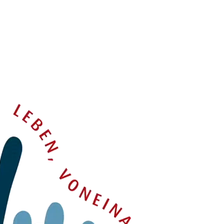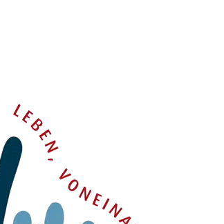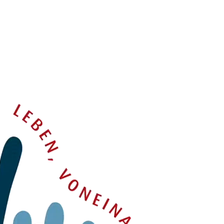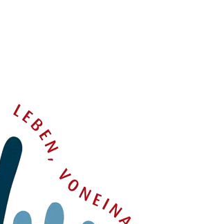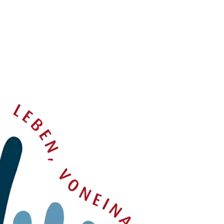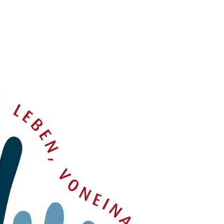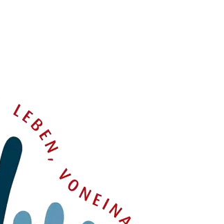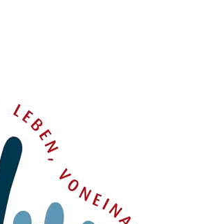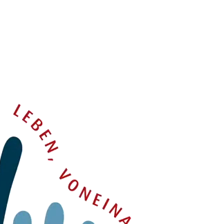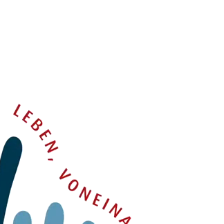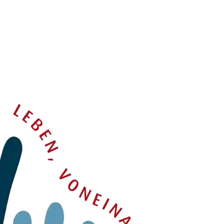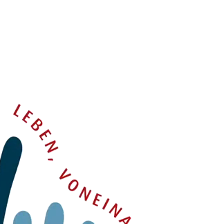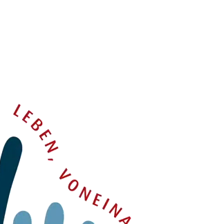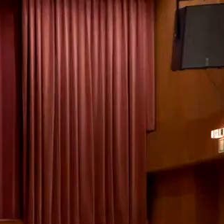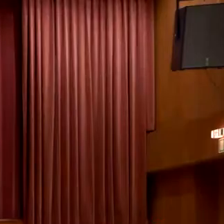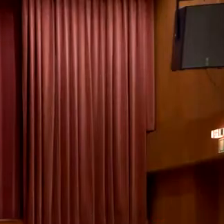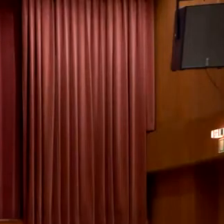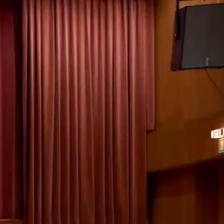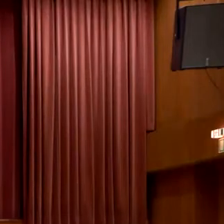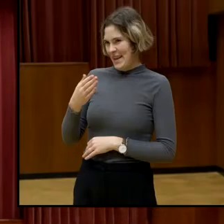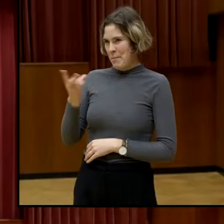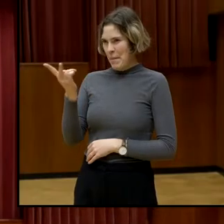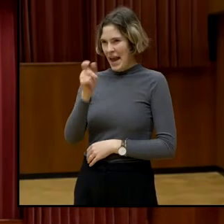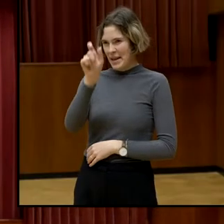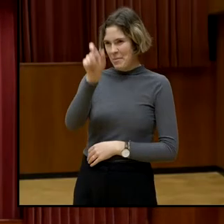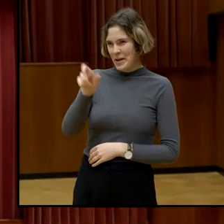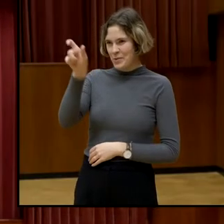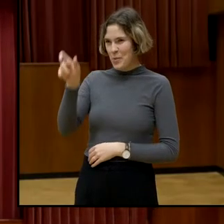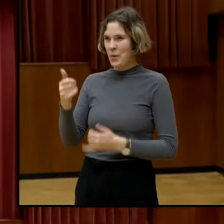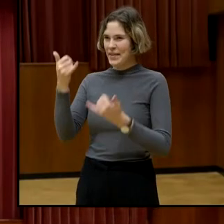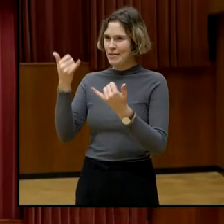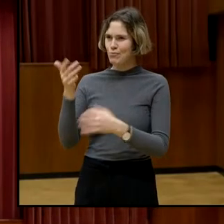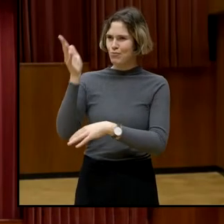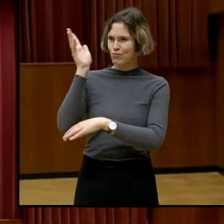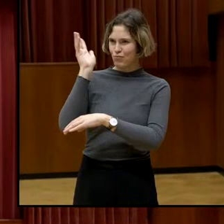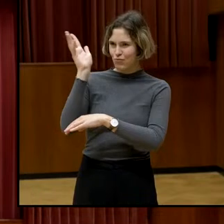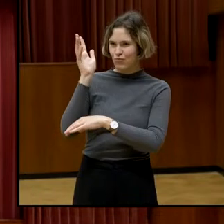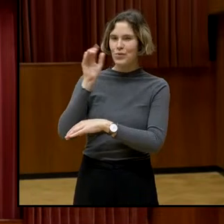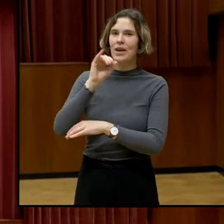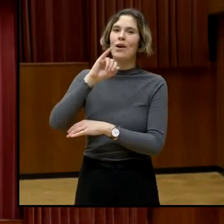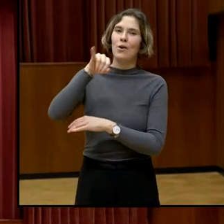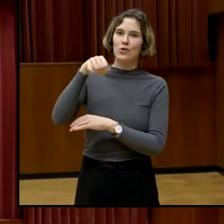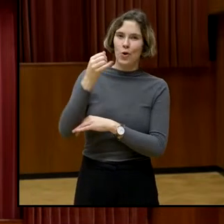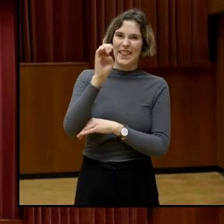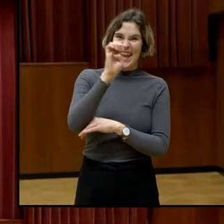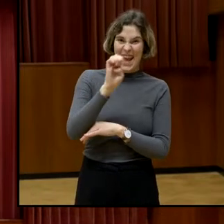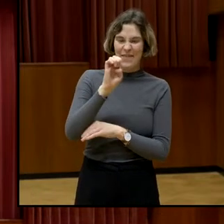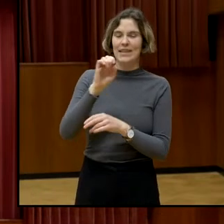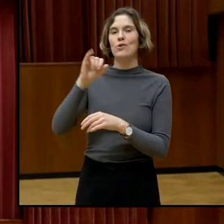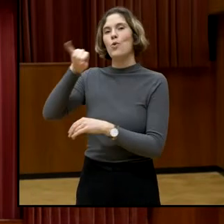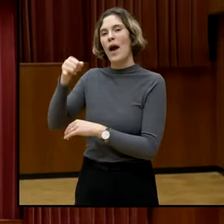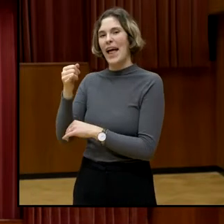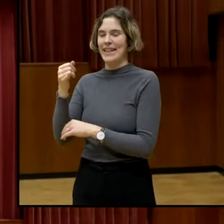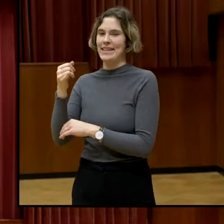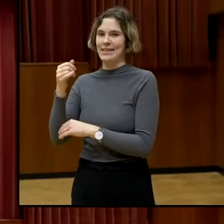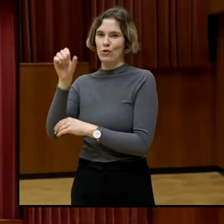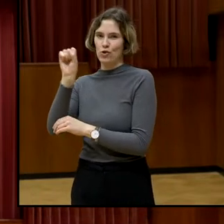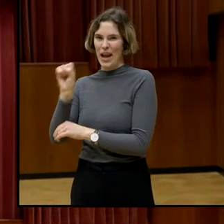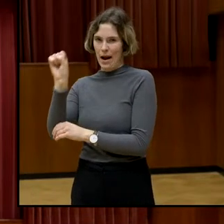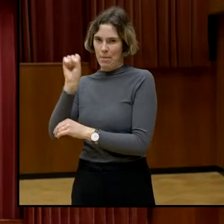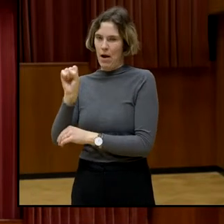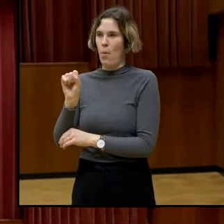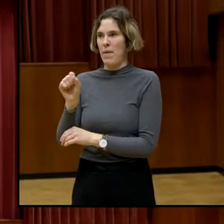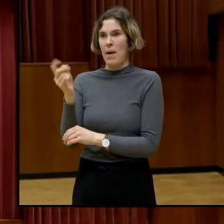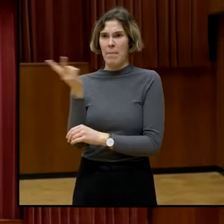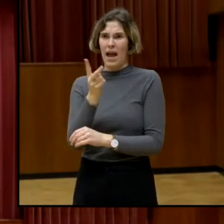Vielen Dank, Johannes Starkbaum. Vielen Dank, John Evers. Es waren wirklich zwei sehr, sehr interessante Beiträge und wichtige Inputs, die,